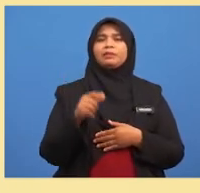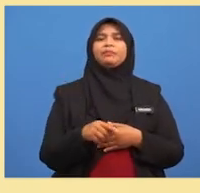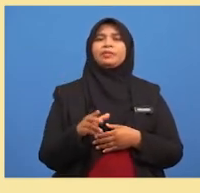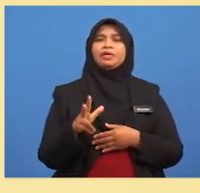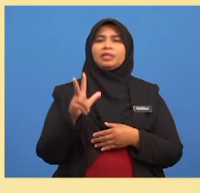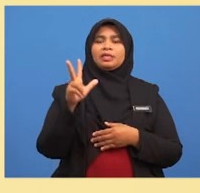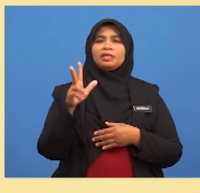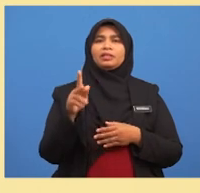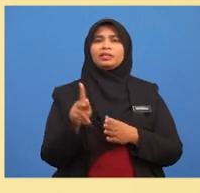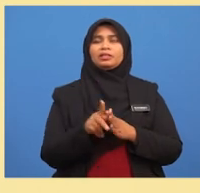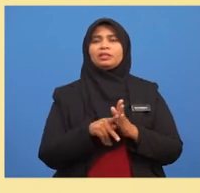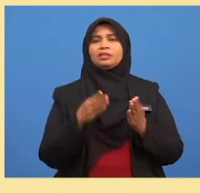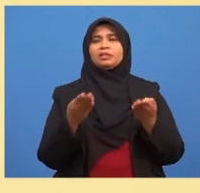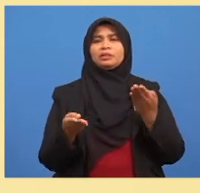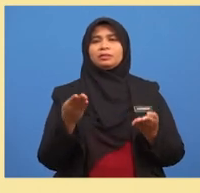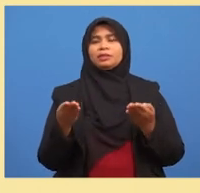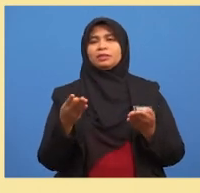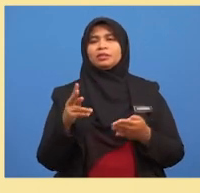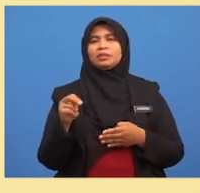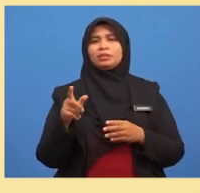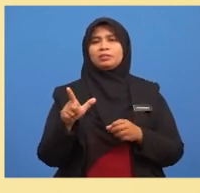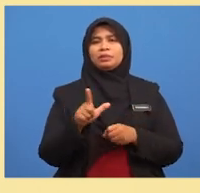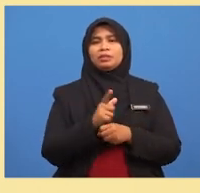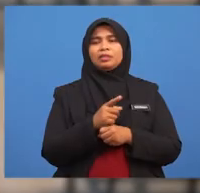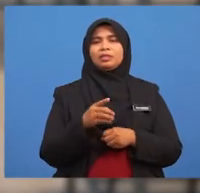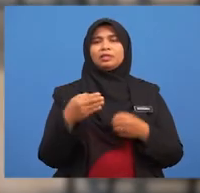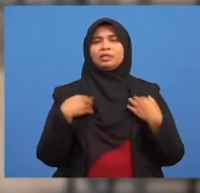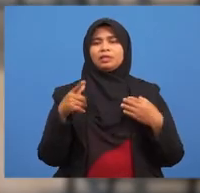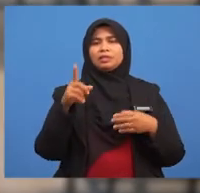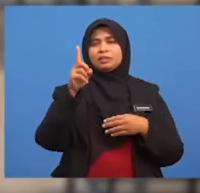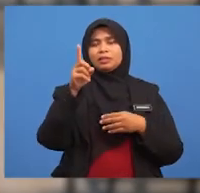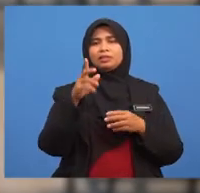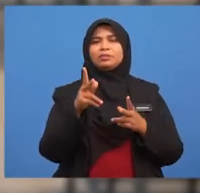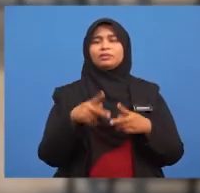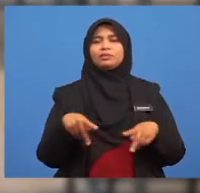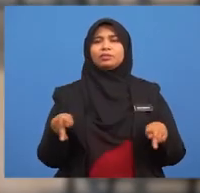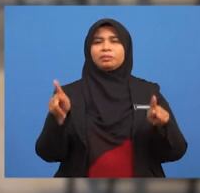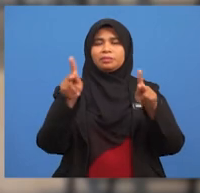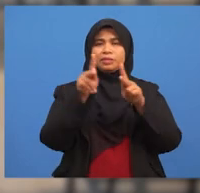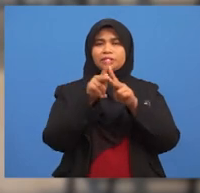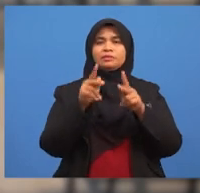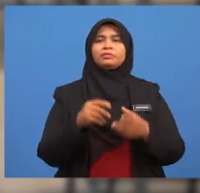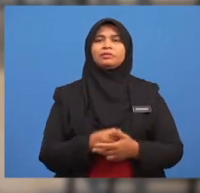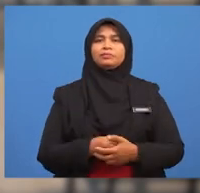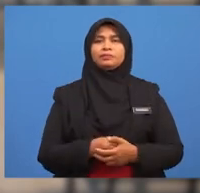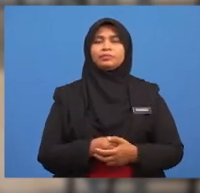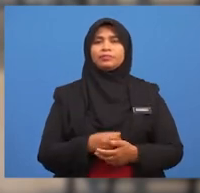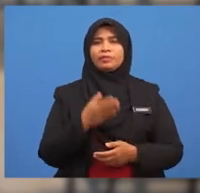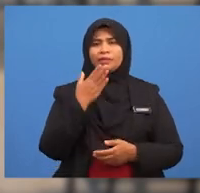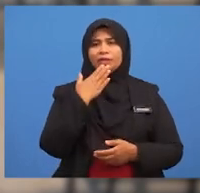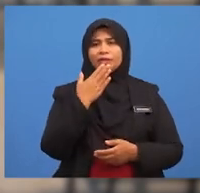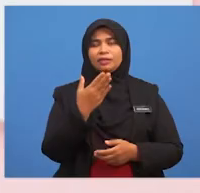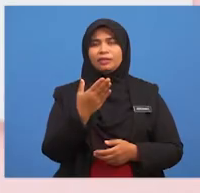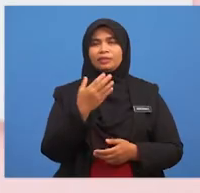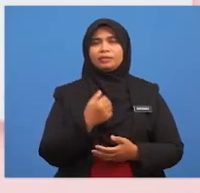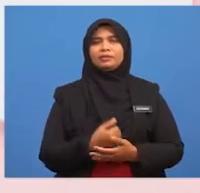kebarang kalian perlengkap suatu peristiwa Itu sahaja pembelajaran kita pada hari ini Terima